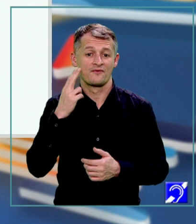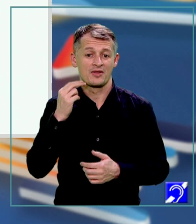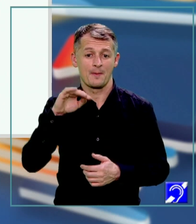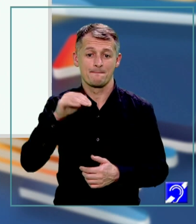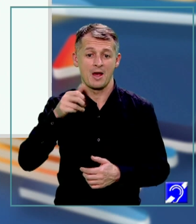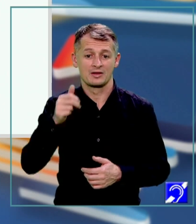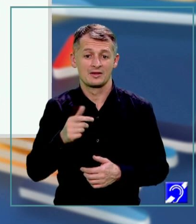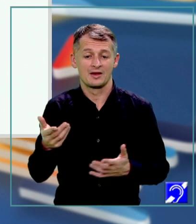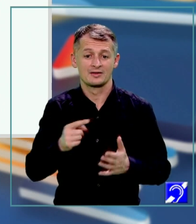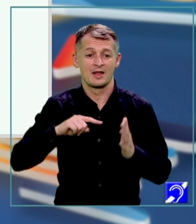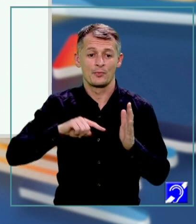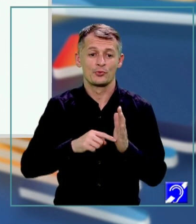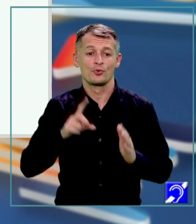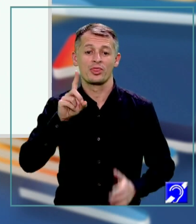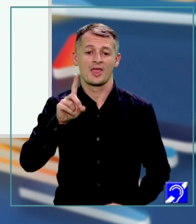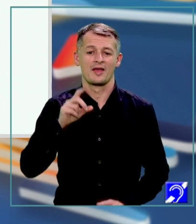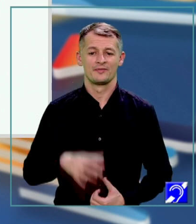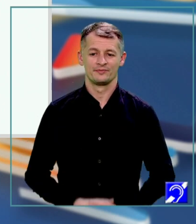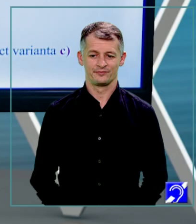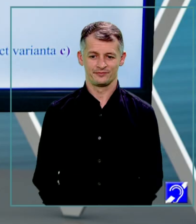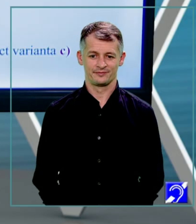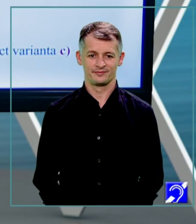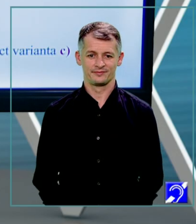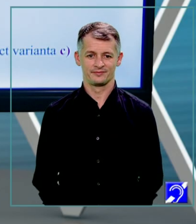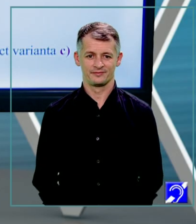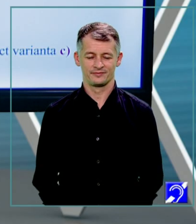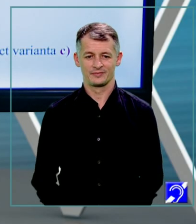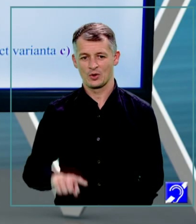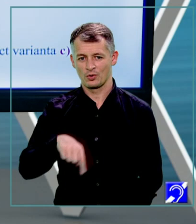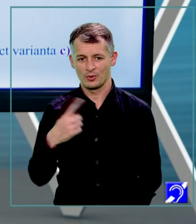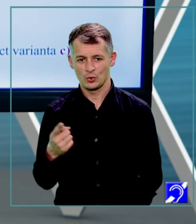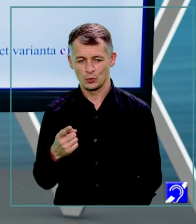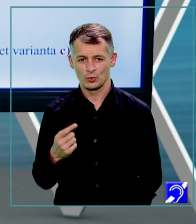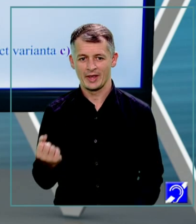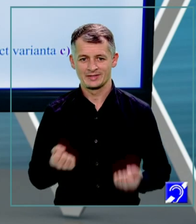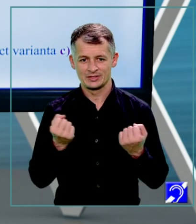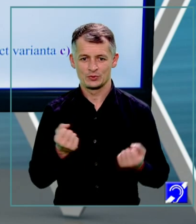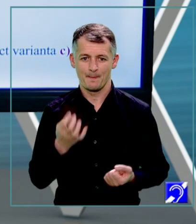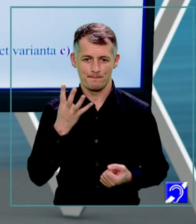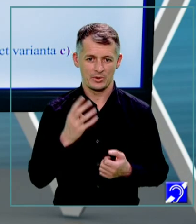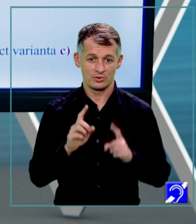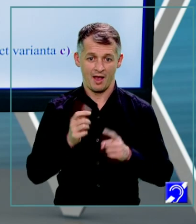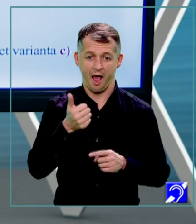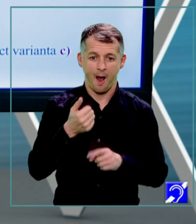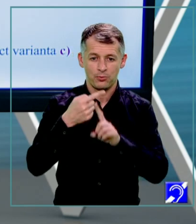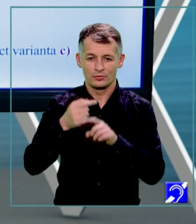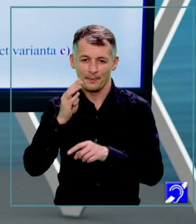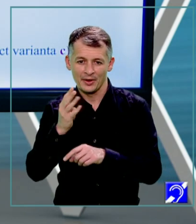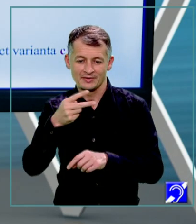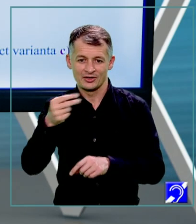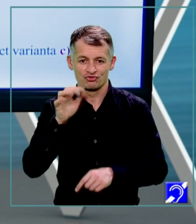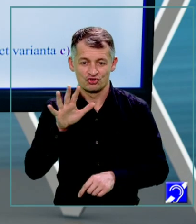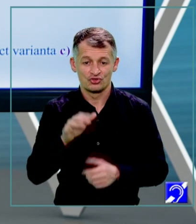punctul D. Să trecem la exercițiul 4. Dacă A plus B este 5